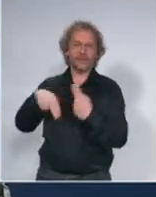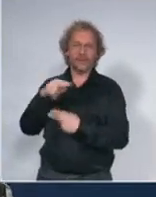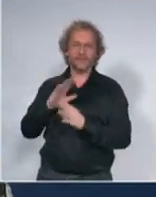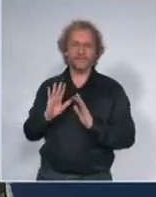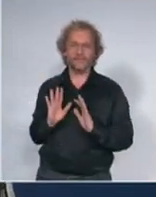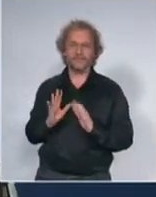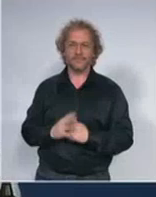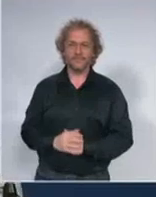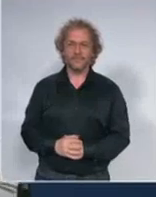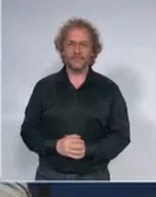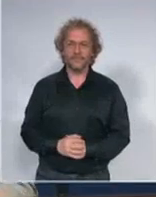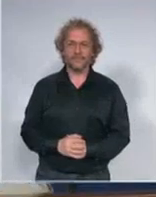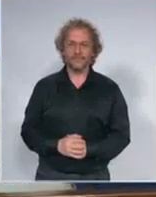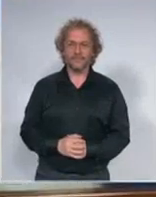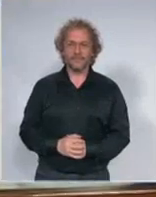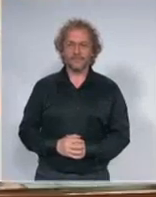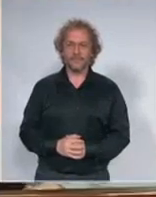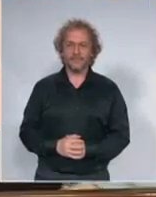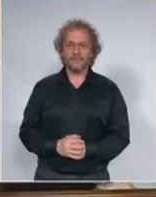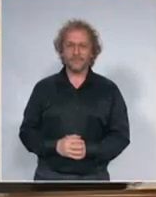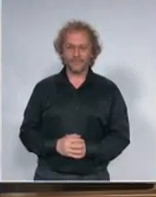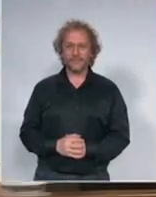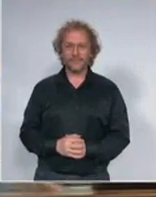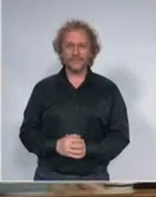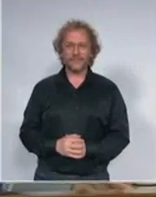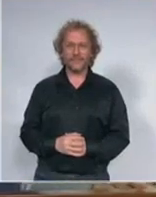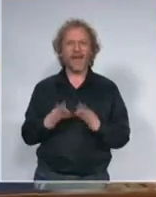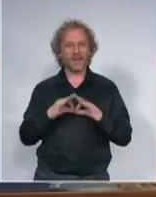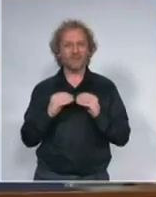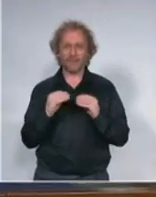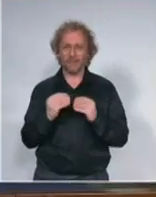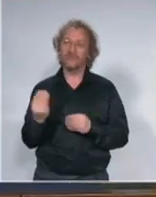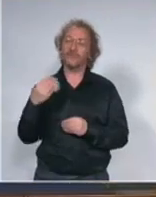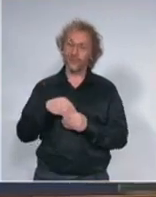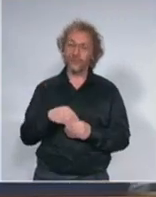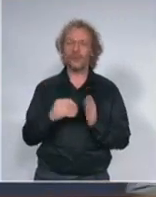izvolite dalje ja ako dodam još jednu stvar opet laičku